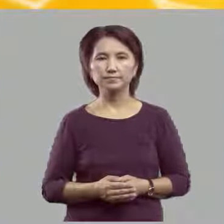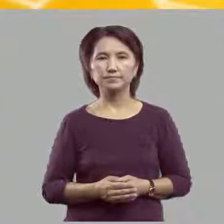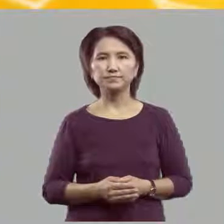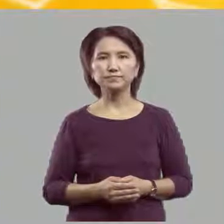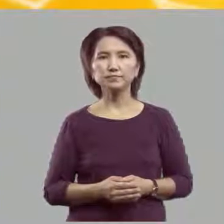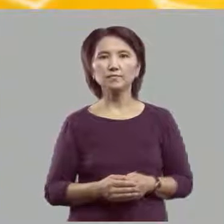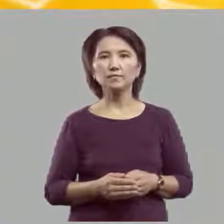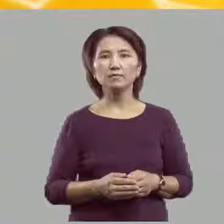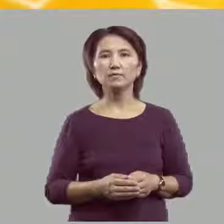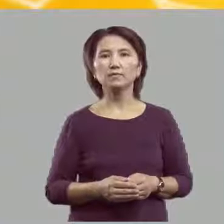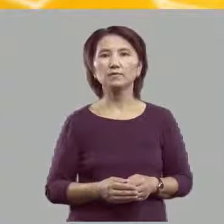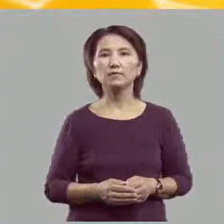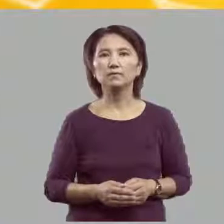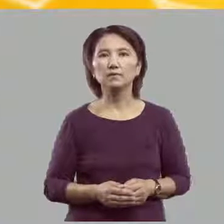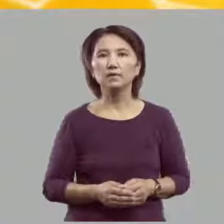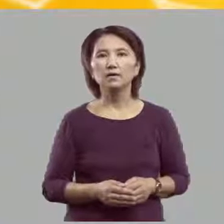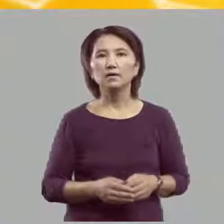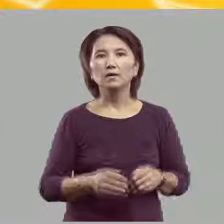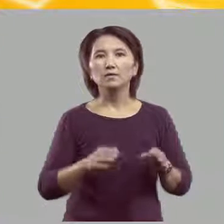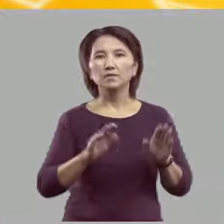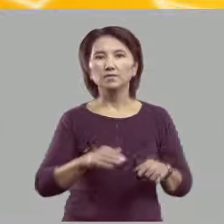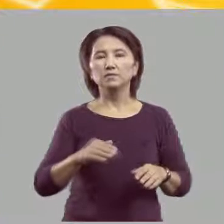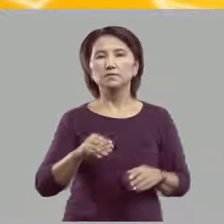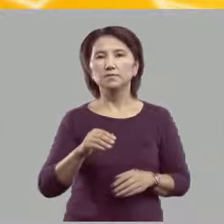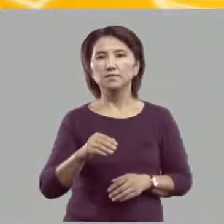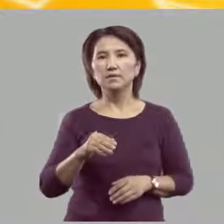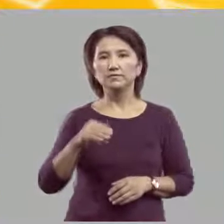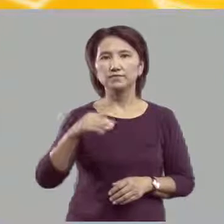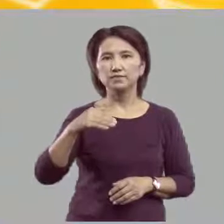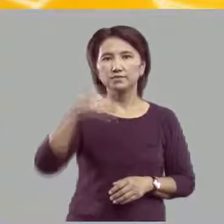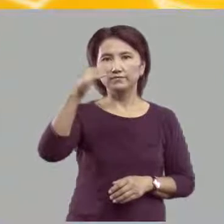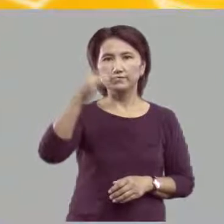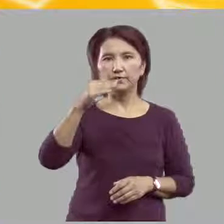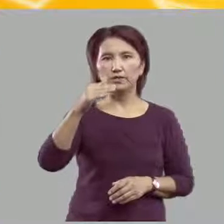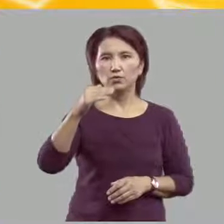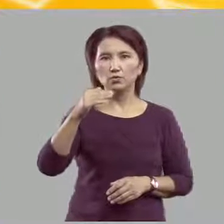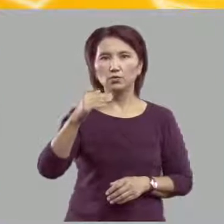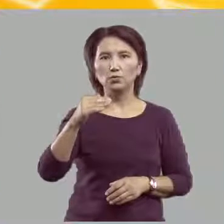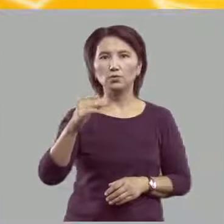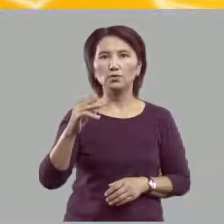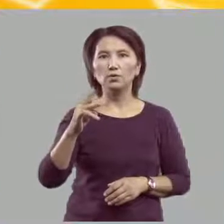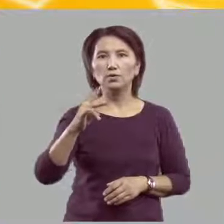Поставьте сверху над буквой две точки.